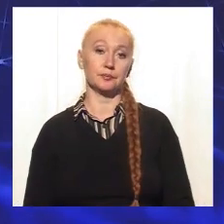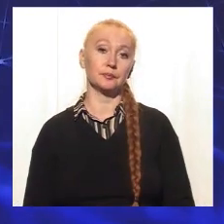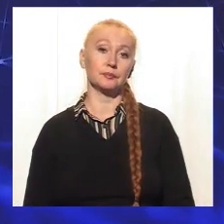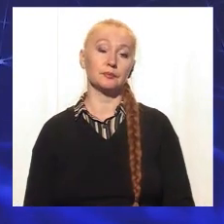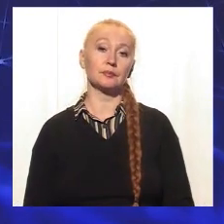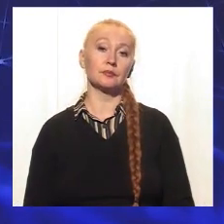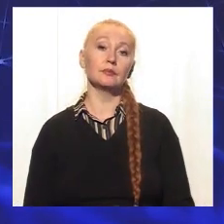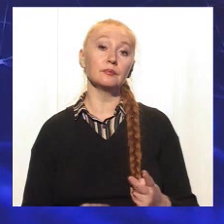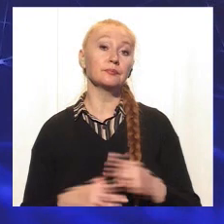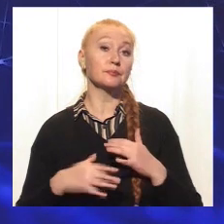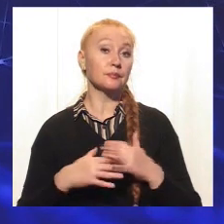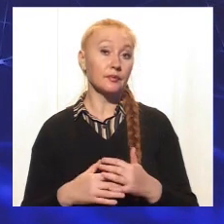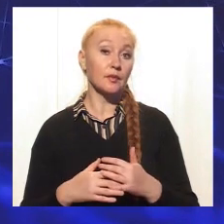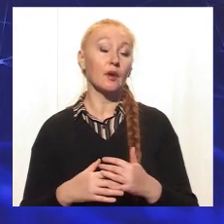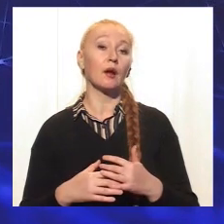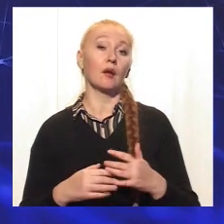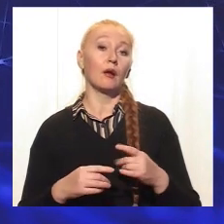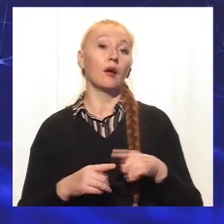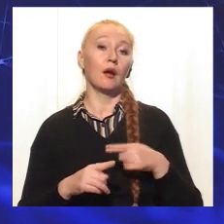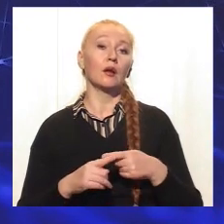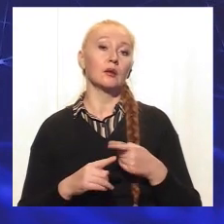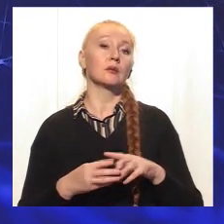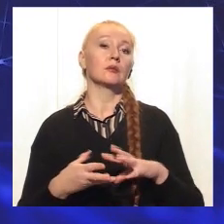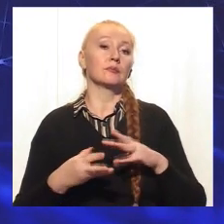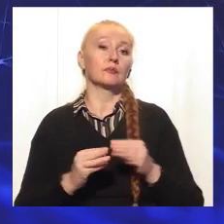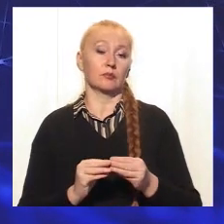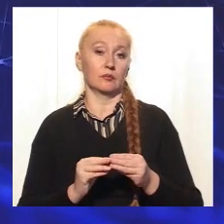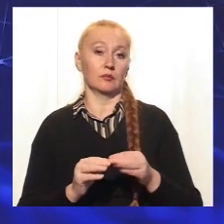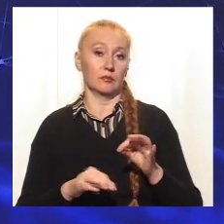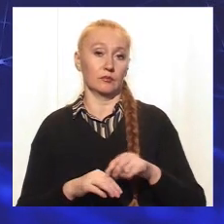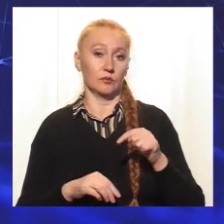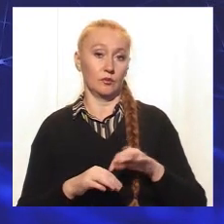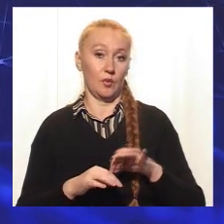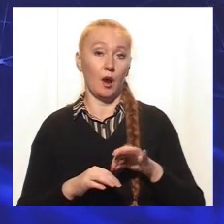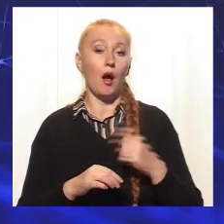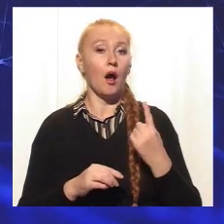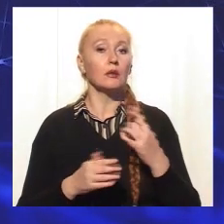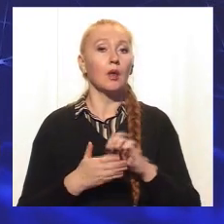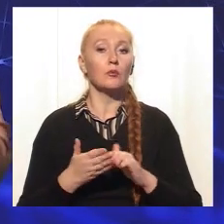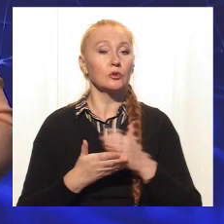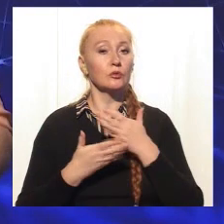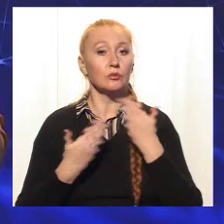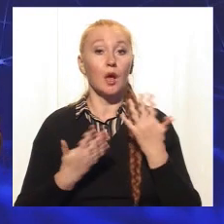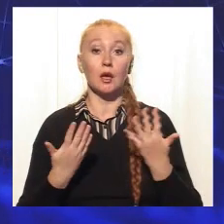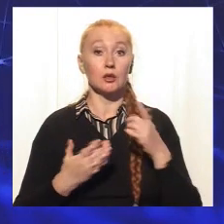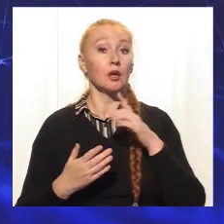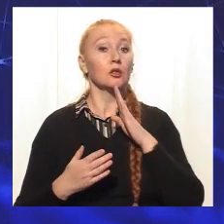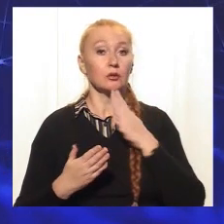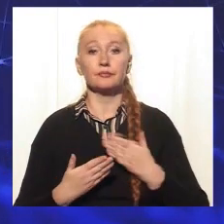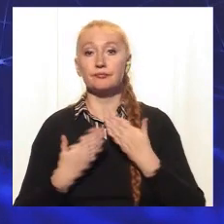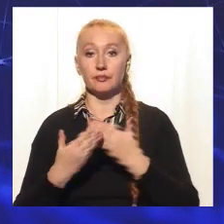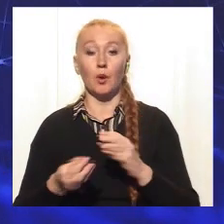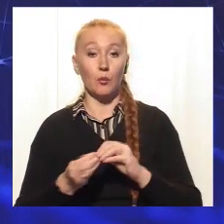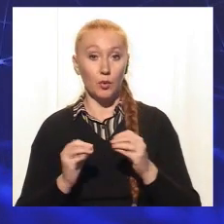безплоддя все-таки це більш комплексний діагноз. Чітко, і одній причини не существує. Якщо вже жінка обращається з